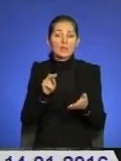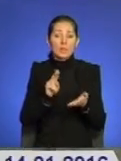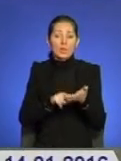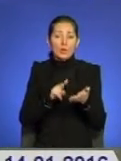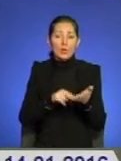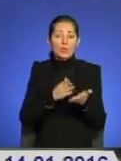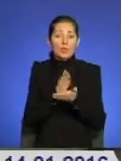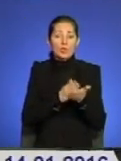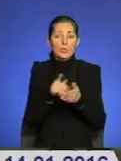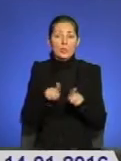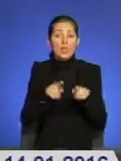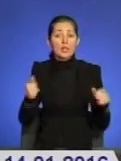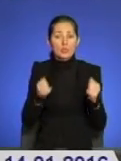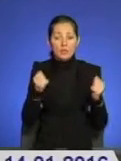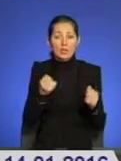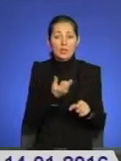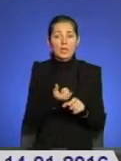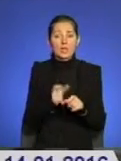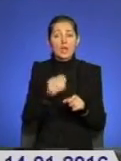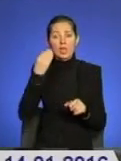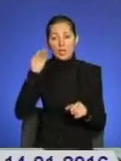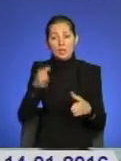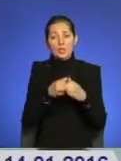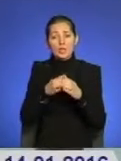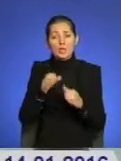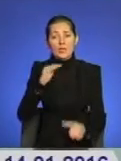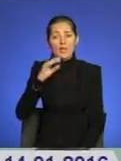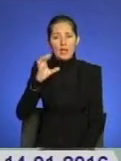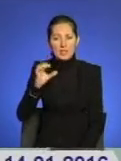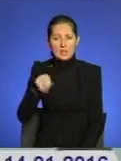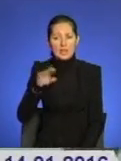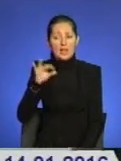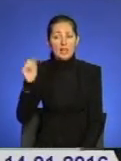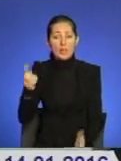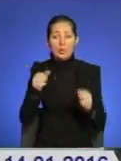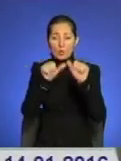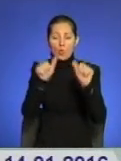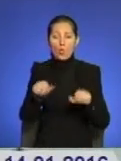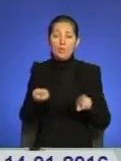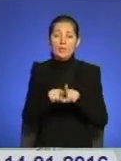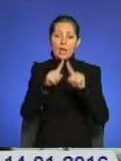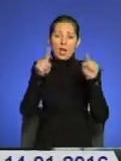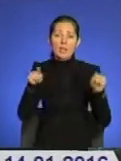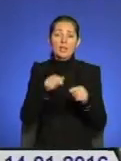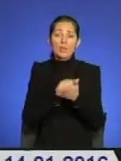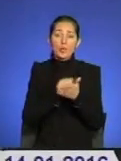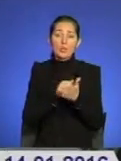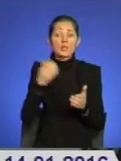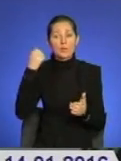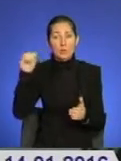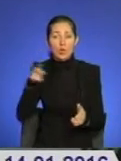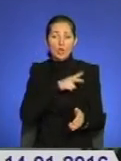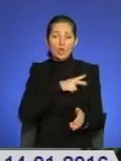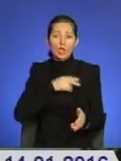Найдостойніші колективи фізичної культури ФСТ «Динамо» отримали кубки та дипломи за перемоги у спортивних змаганнях, нагородили і